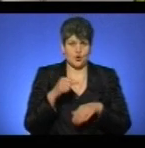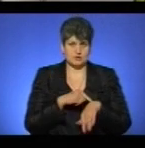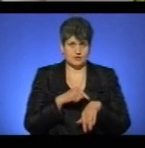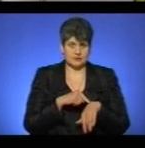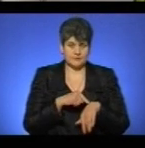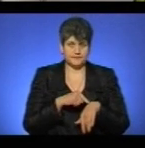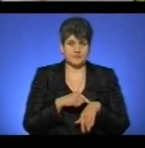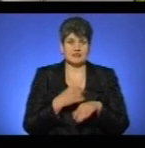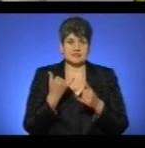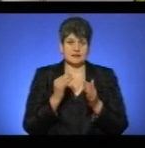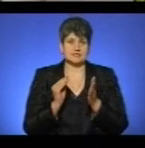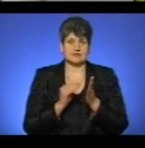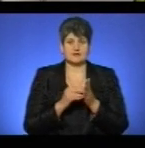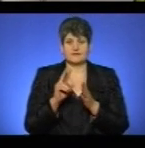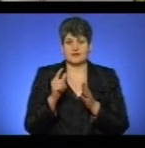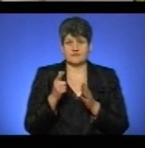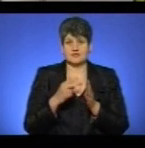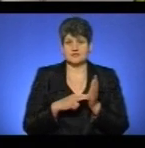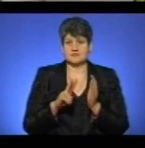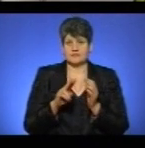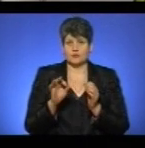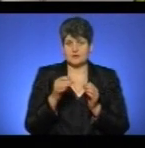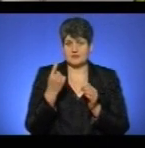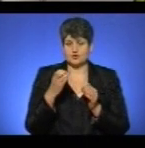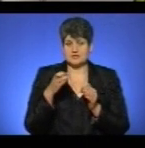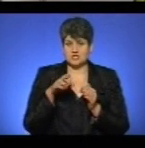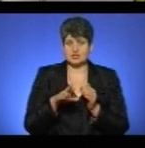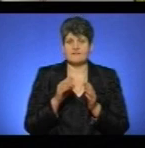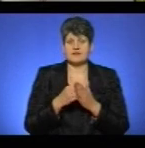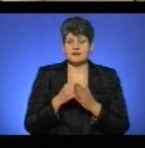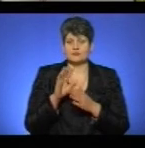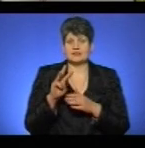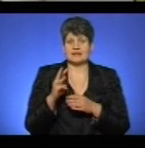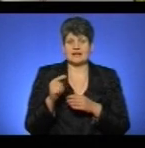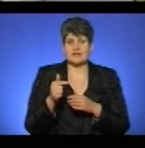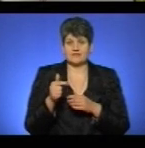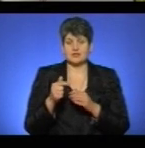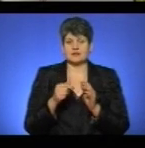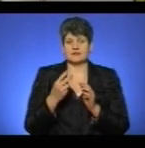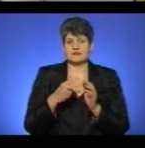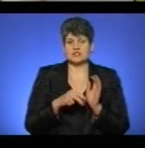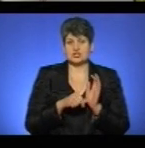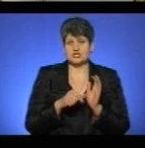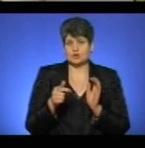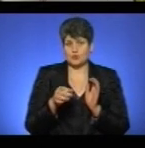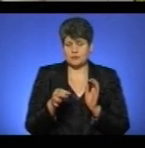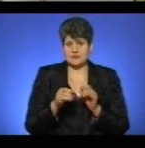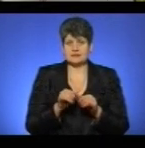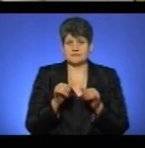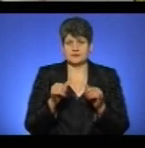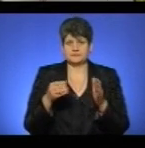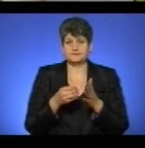закладено 2 гривні 82 копійки, то з 1 січня вартість вже становить 3 гривні 26 копійок. Тобто зростання